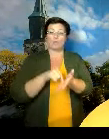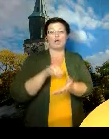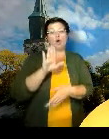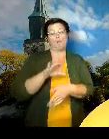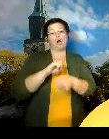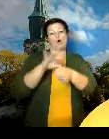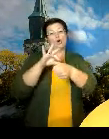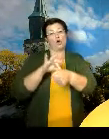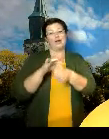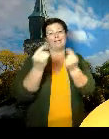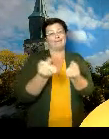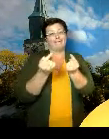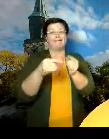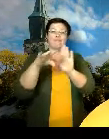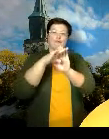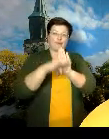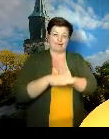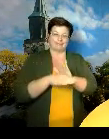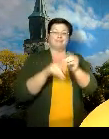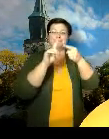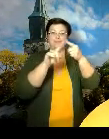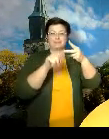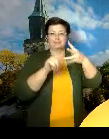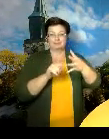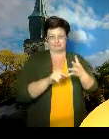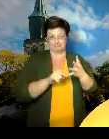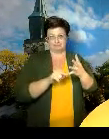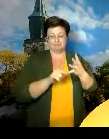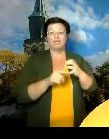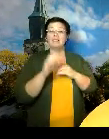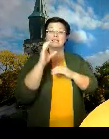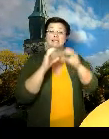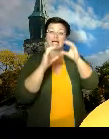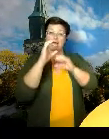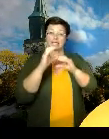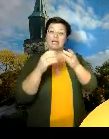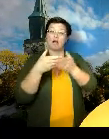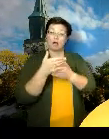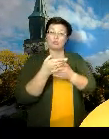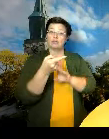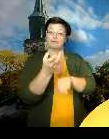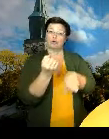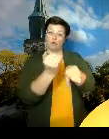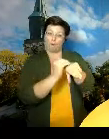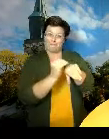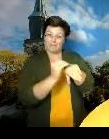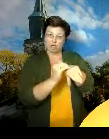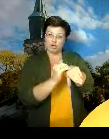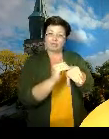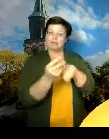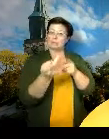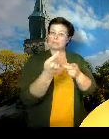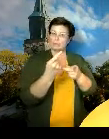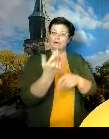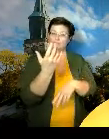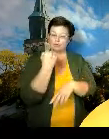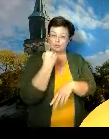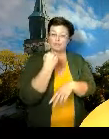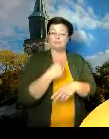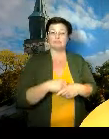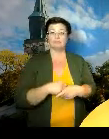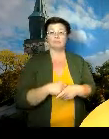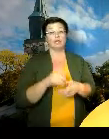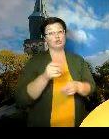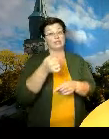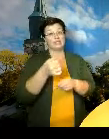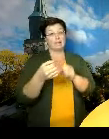koronatilanteesta ja ohjeistuksista. Chatissa voit jälleen kerran kommentoida tai kysyä normaalin tapaan. Jos